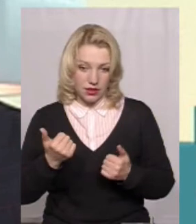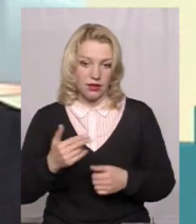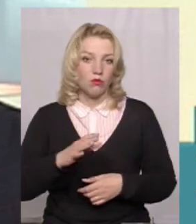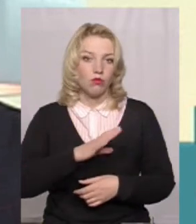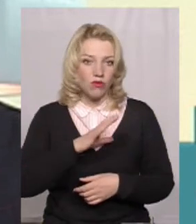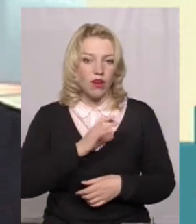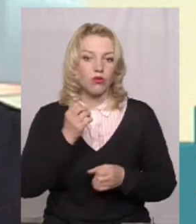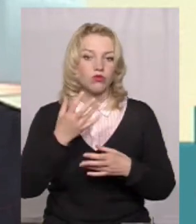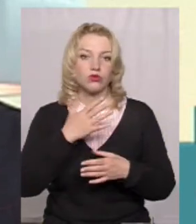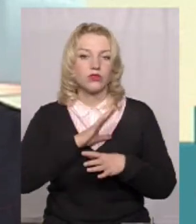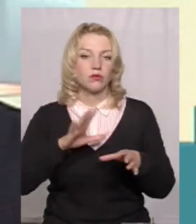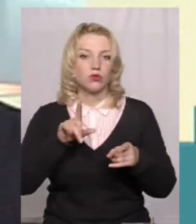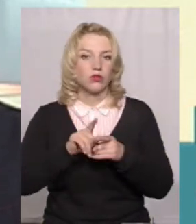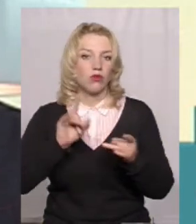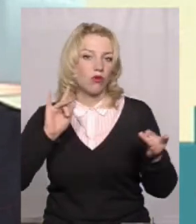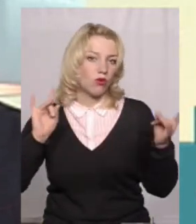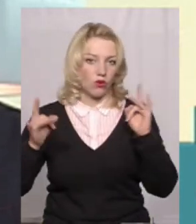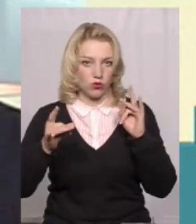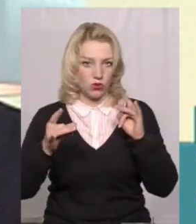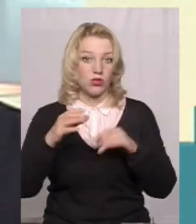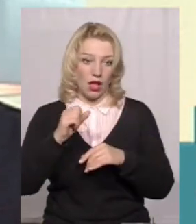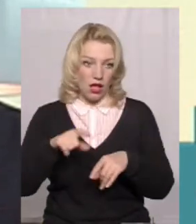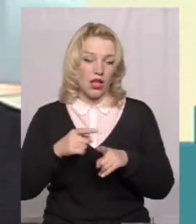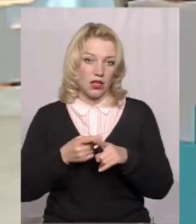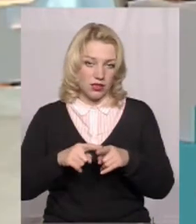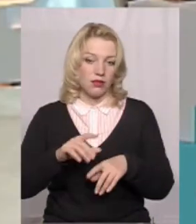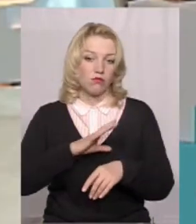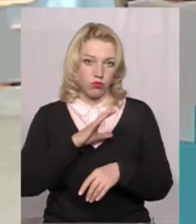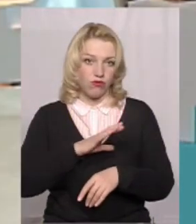розголосу не отримало такого, але воно бувало.